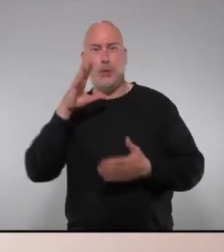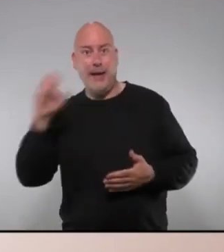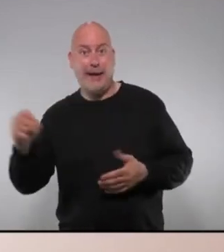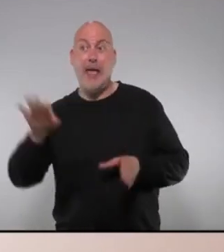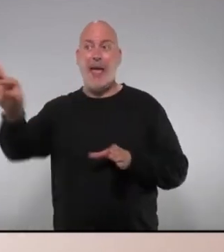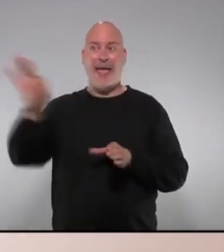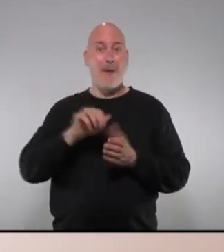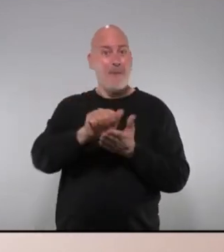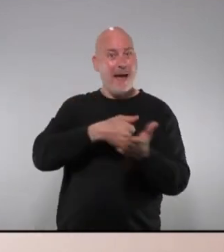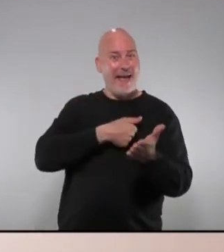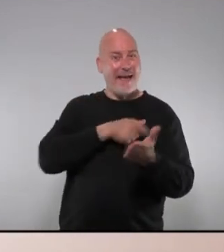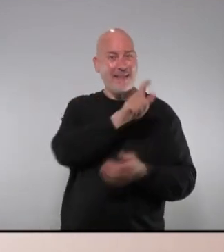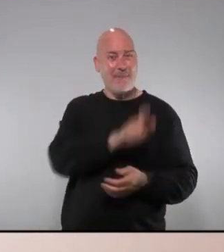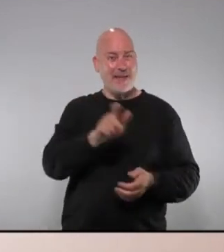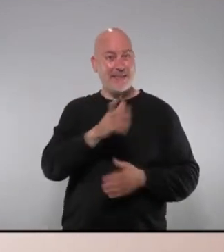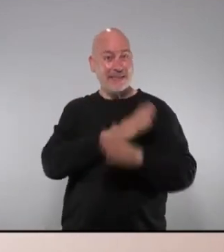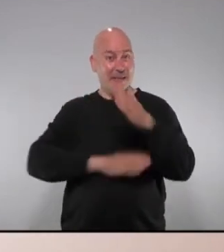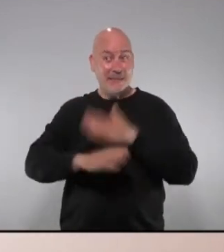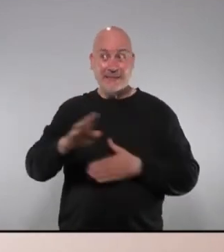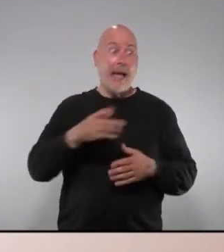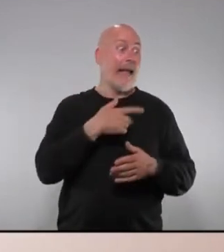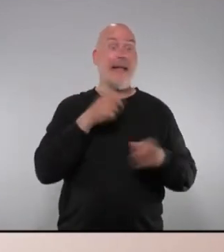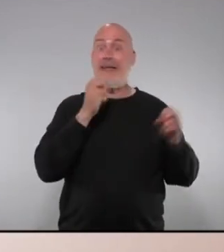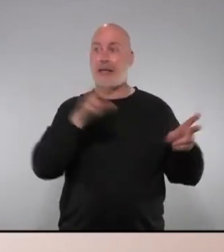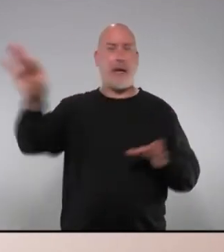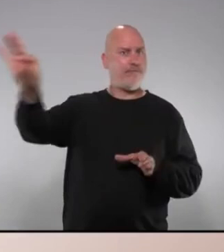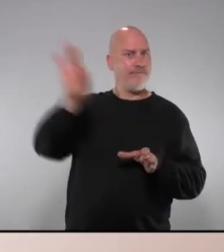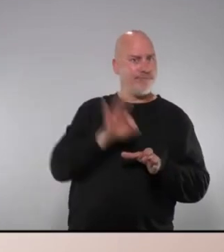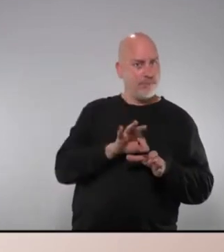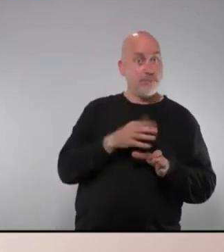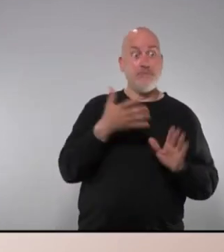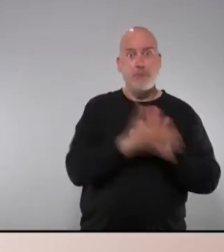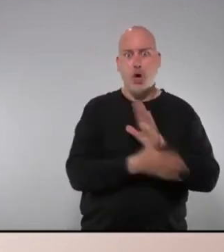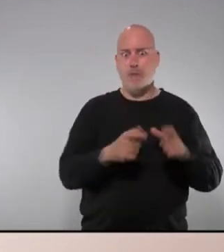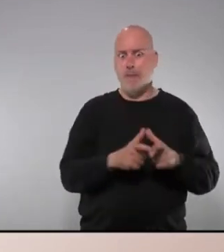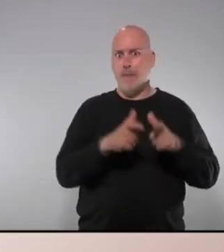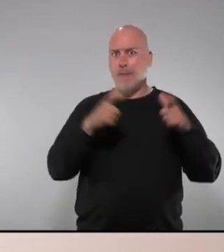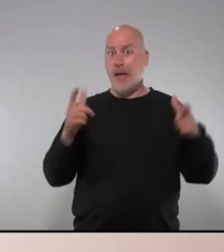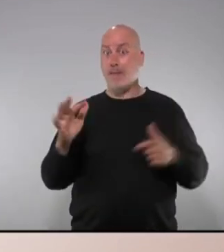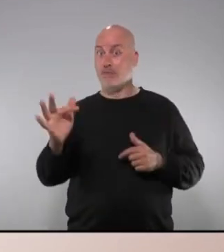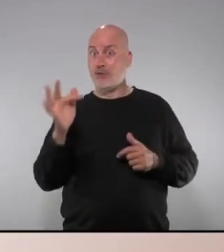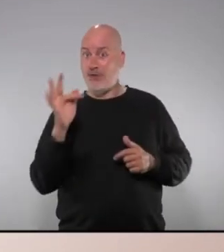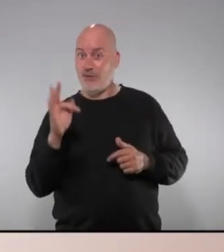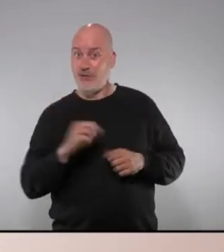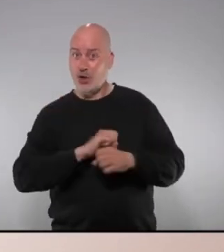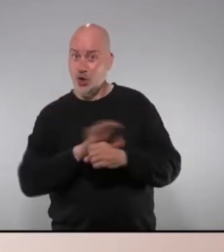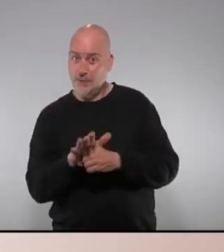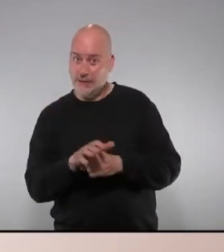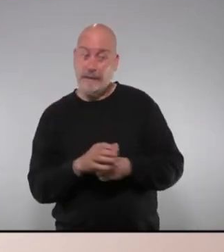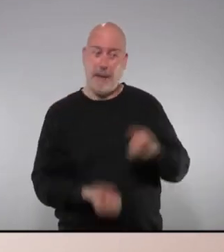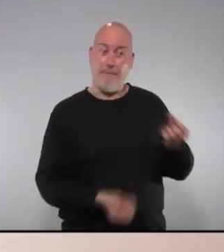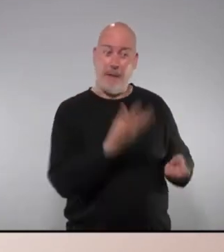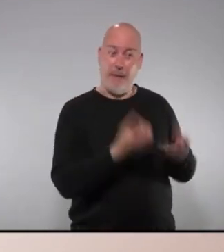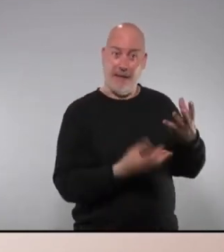residències de persones amb discapacitat fins que no es garanteixi que davant l'increment de positius de la Covid o d'un rebrot tinguin espais adequats d